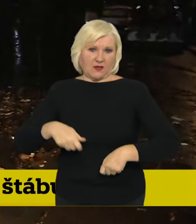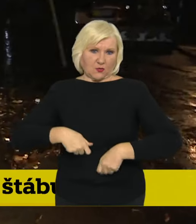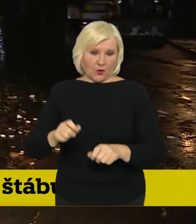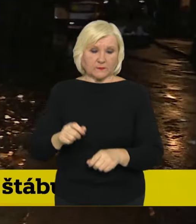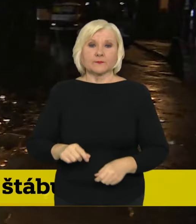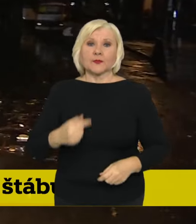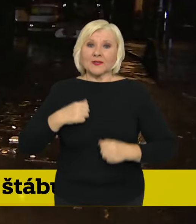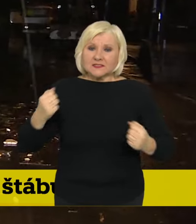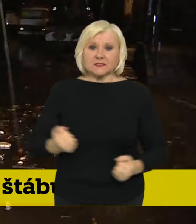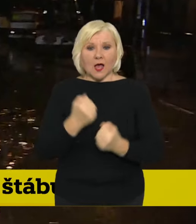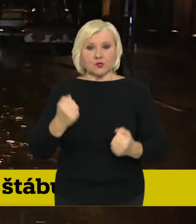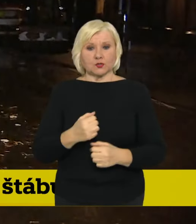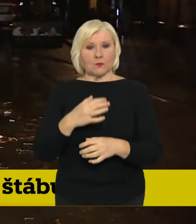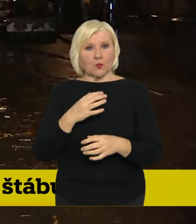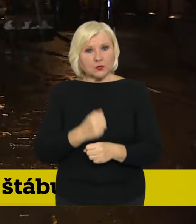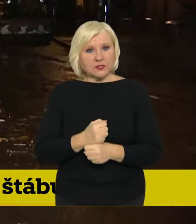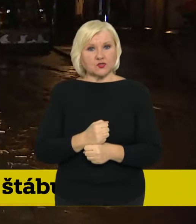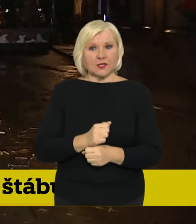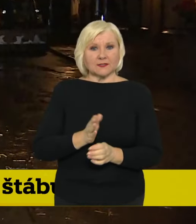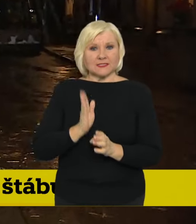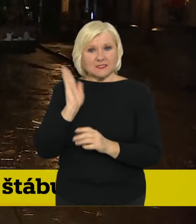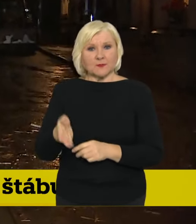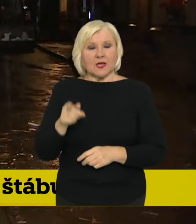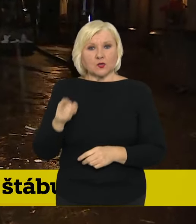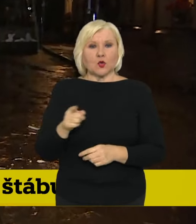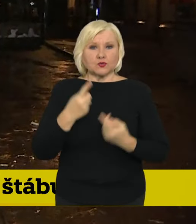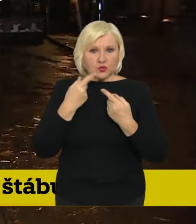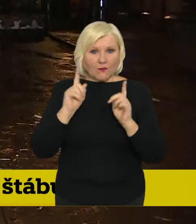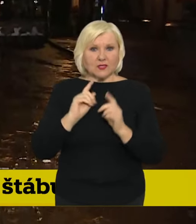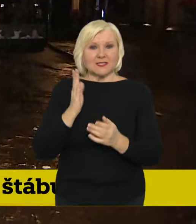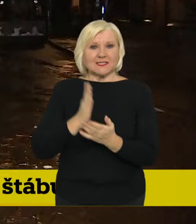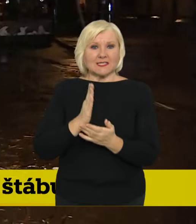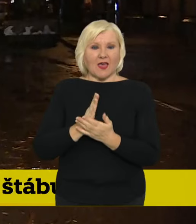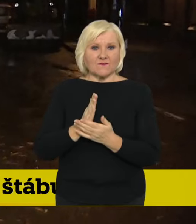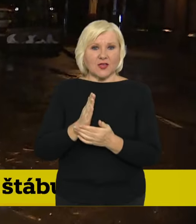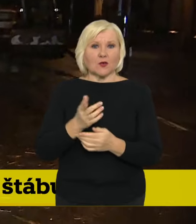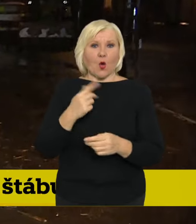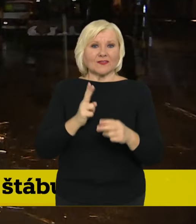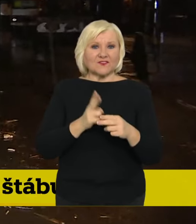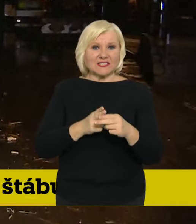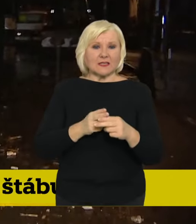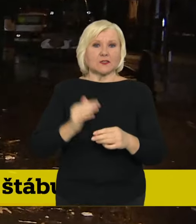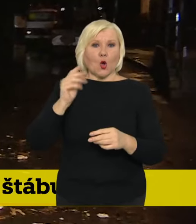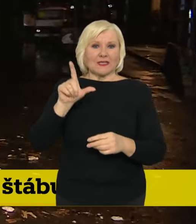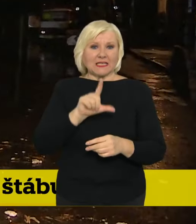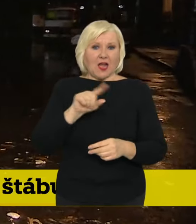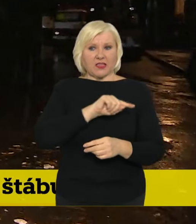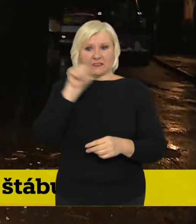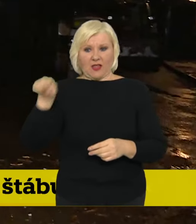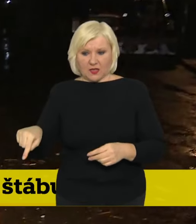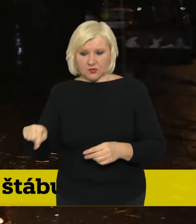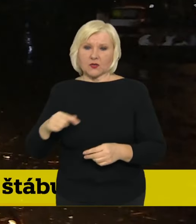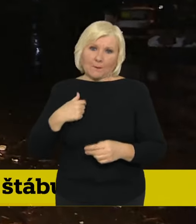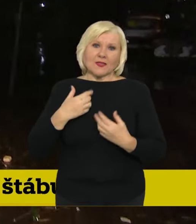Snažíme se udržet směrem na Slovensko severní cestu odklonem přes Vsetín a Horní Lideč a pevně doufáme, že se